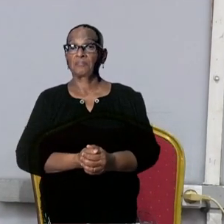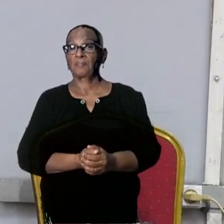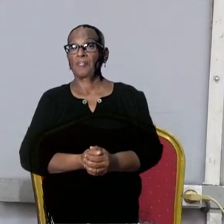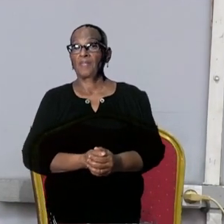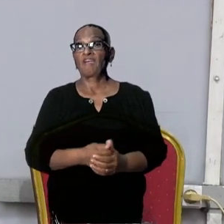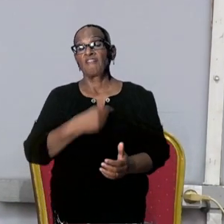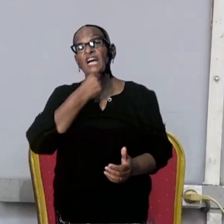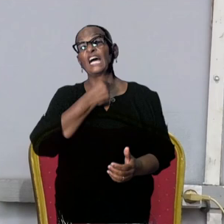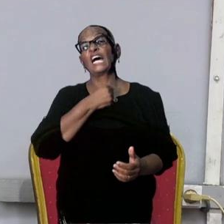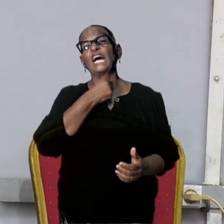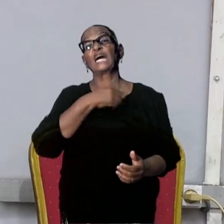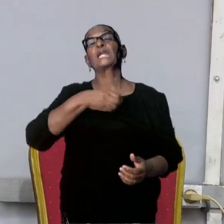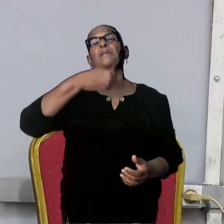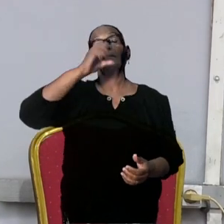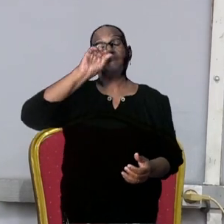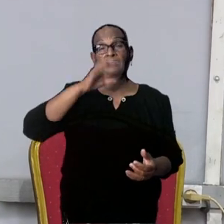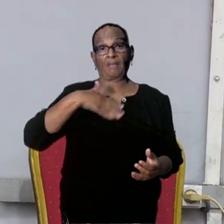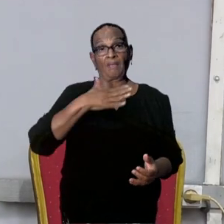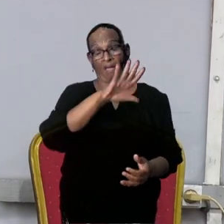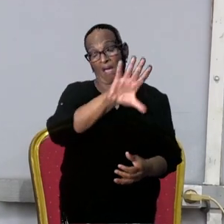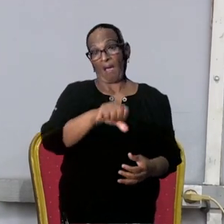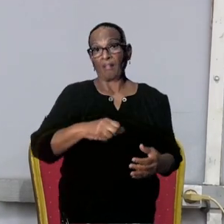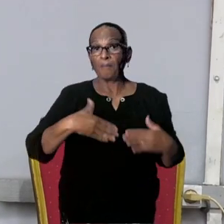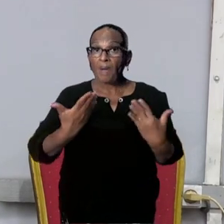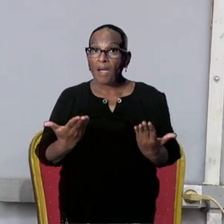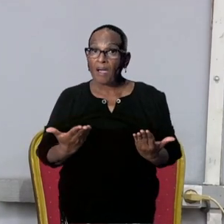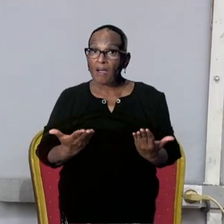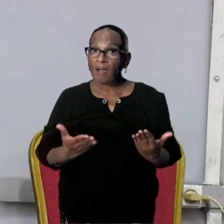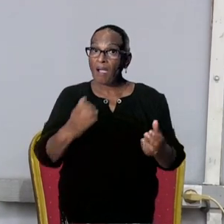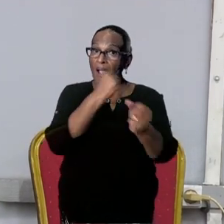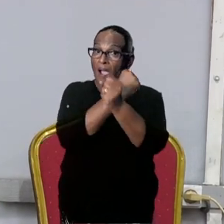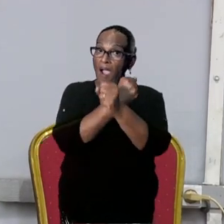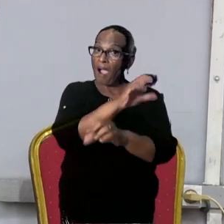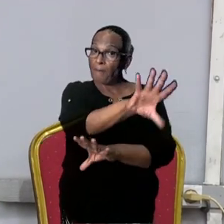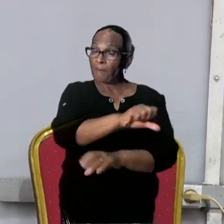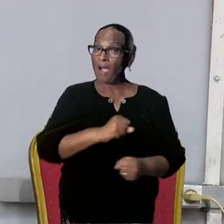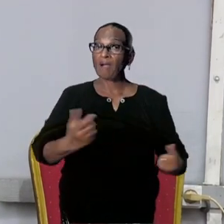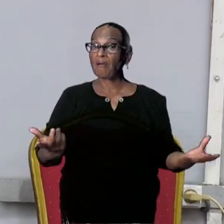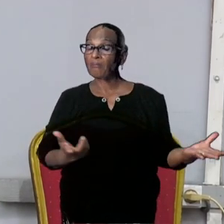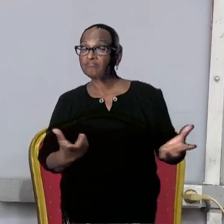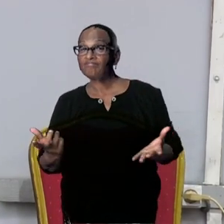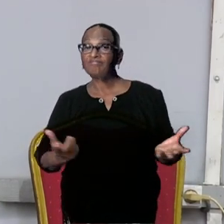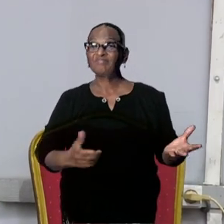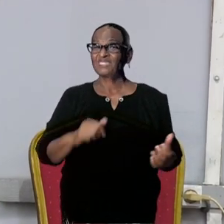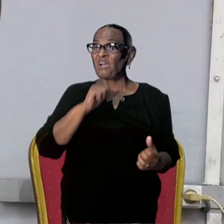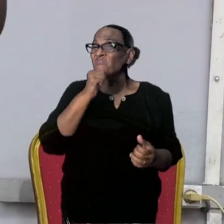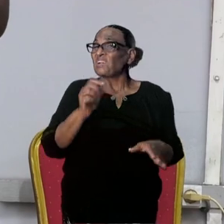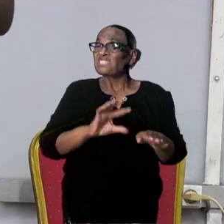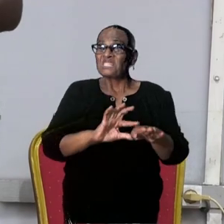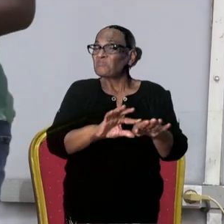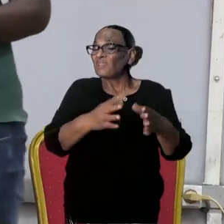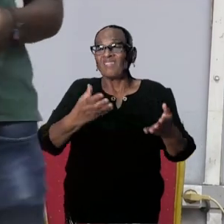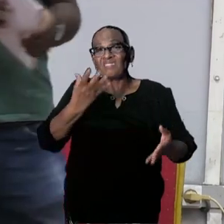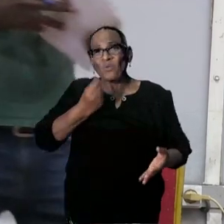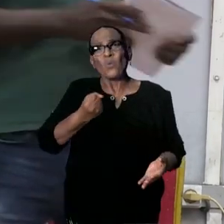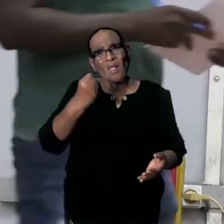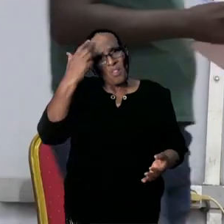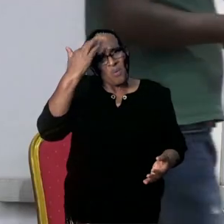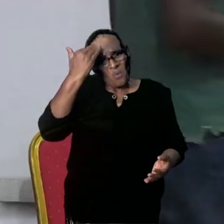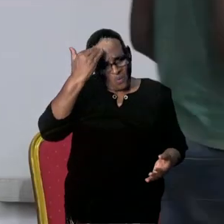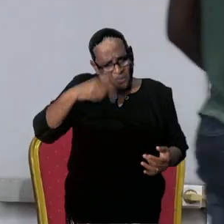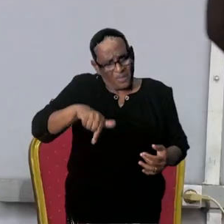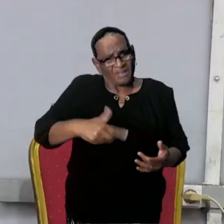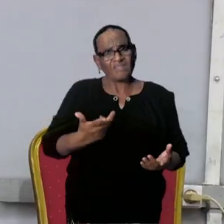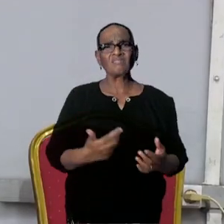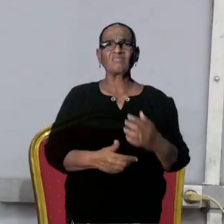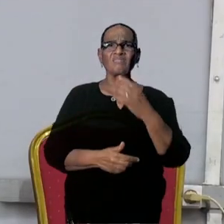Maar als hij strafbaar is, wordt hij opgepakt, wordt hij aangesproken. Wat is het beleid concreet? Dank u wel. Ja, volgende